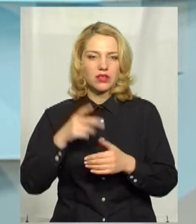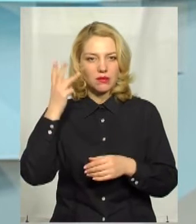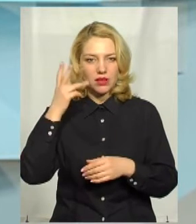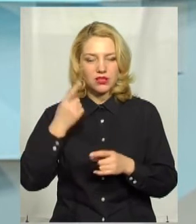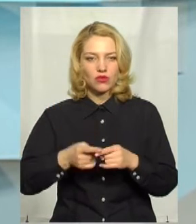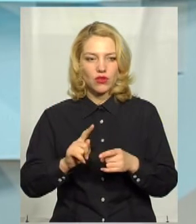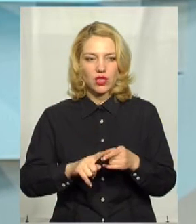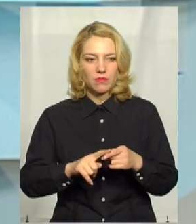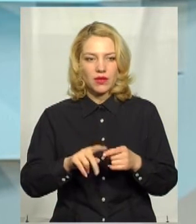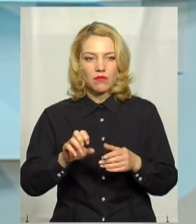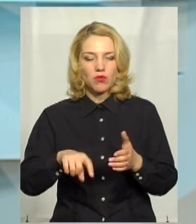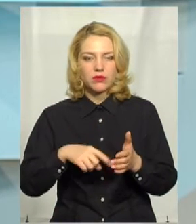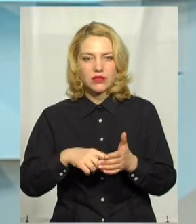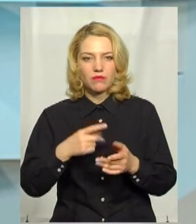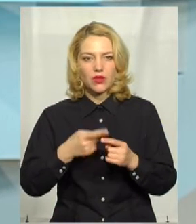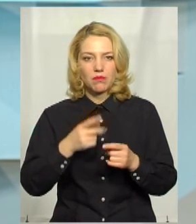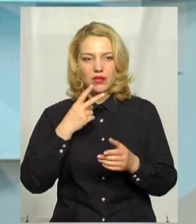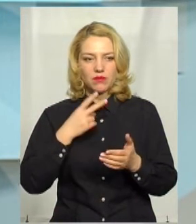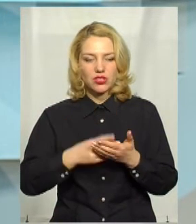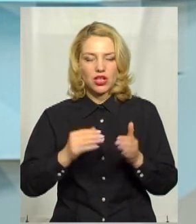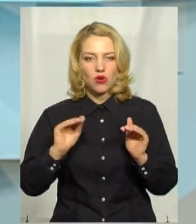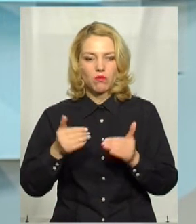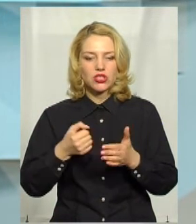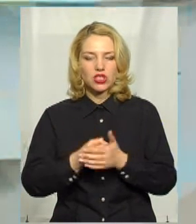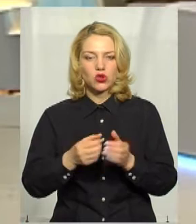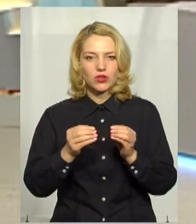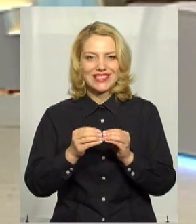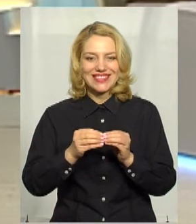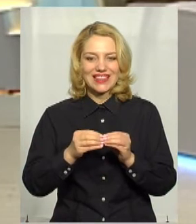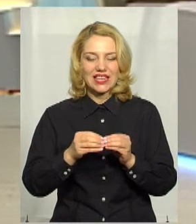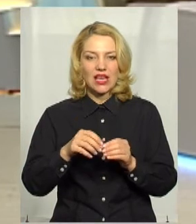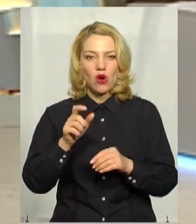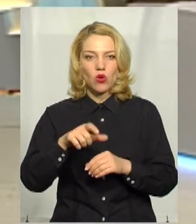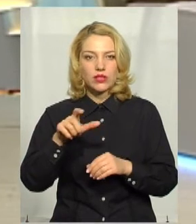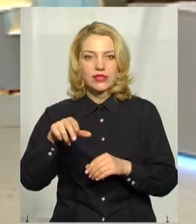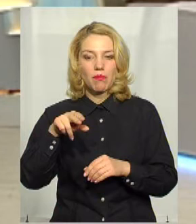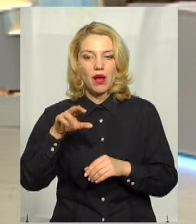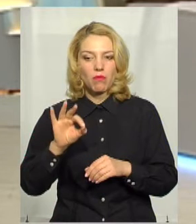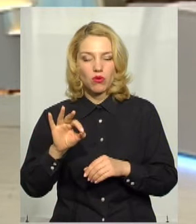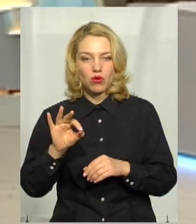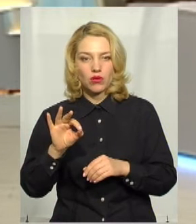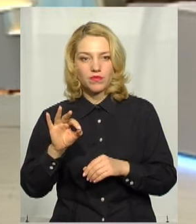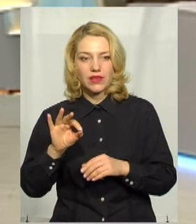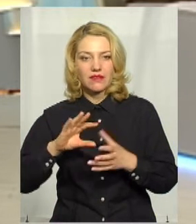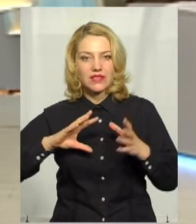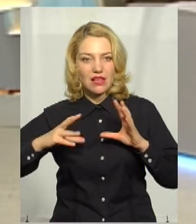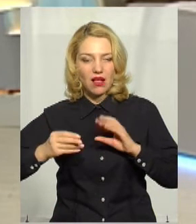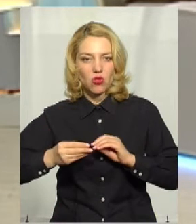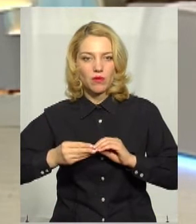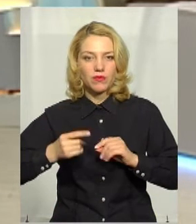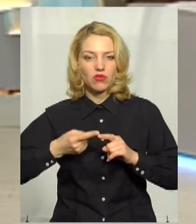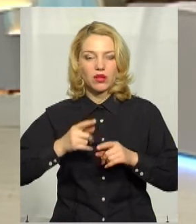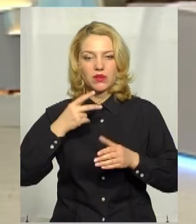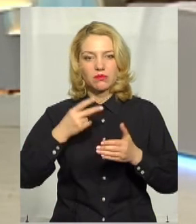передбачає обмеження до 10 осіб, а загалом вона